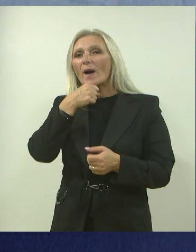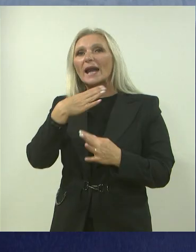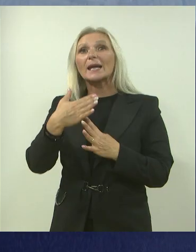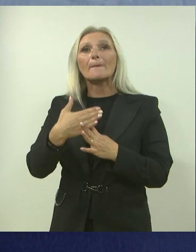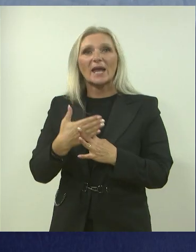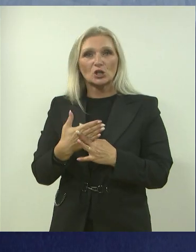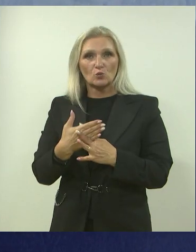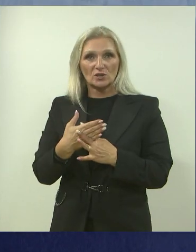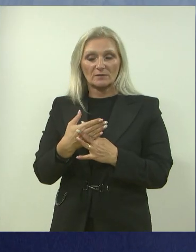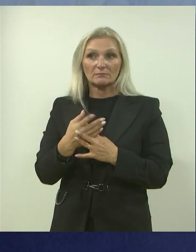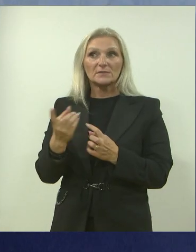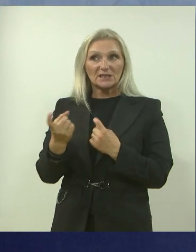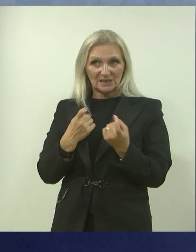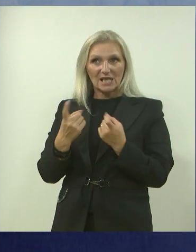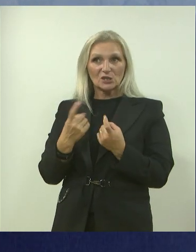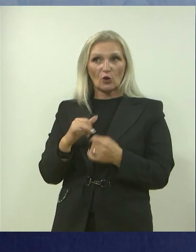Izazovno je bilo definitivno.